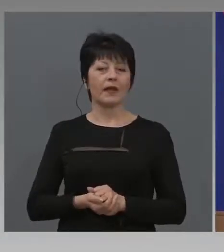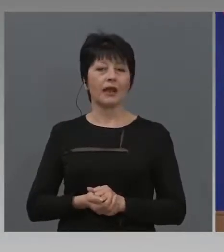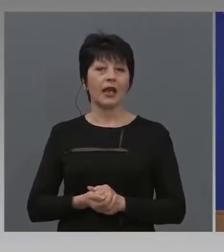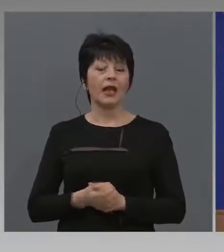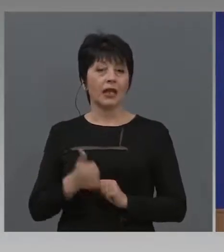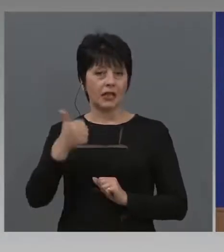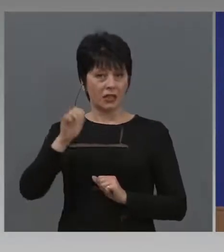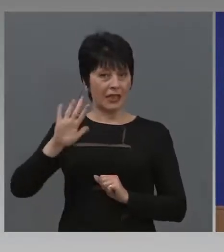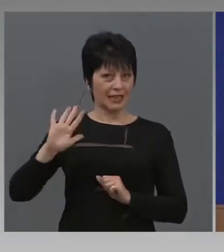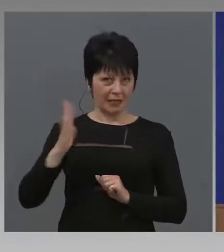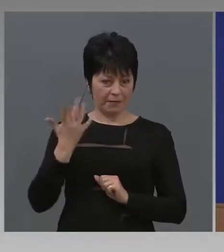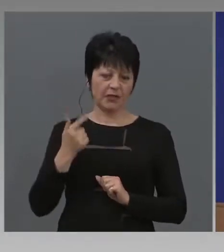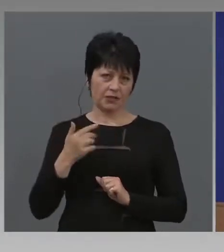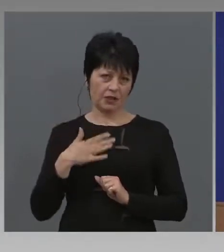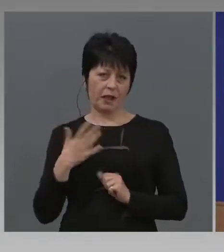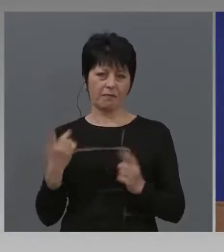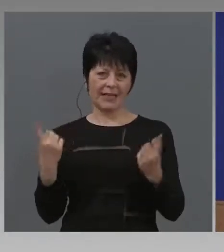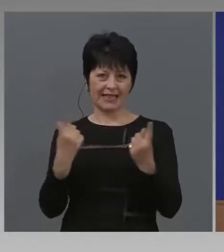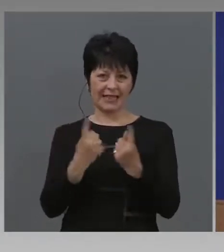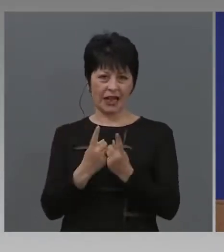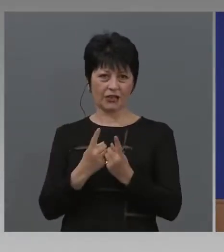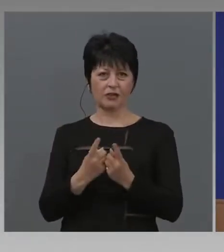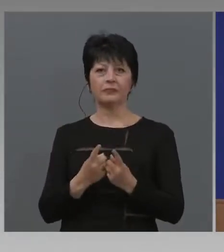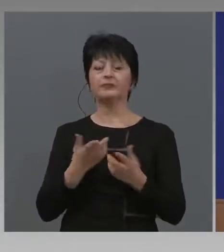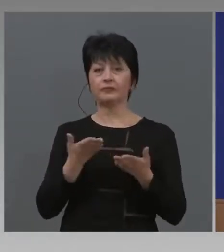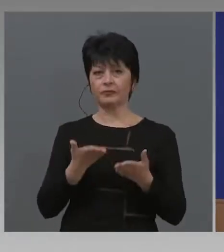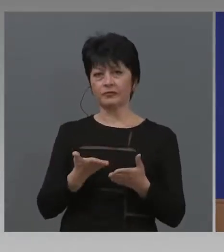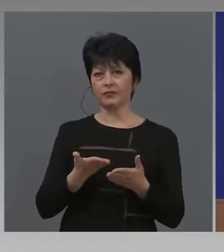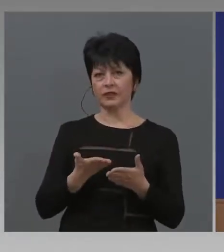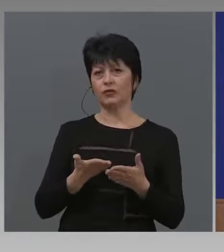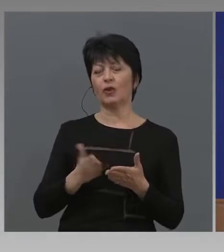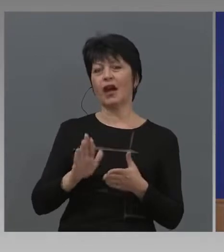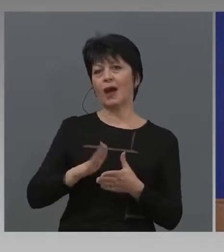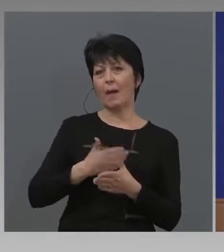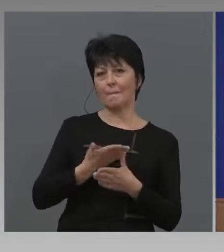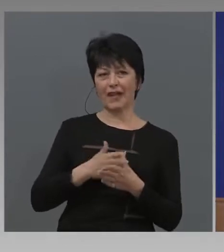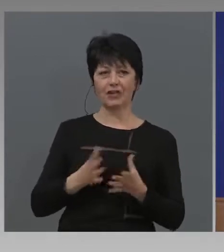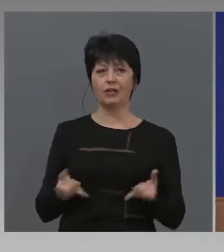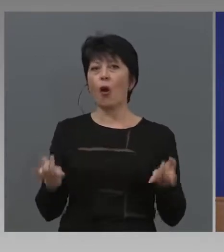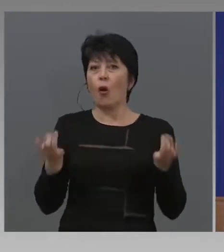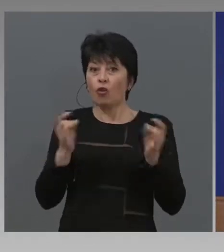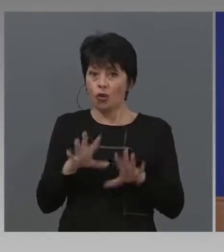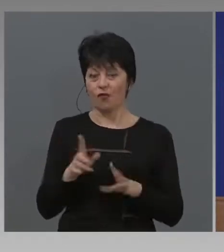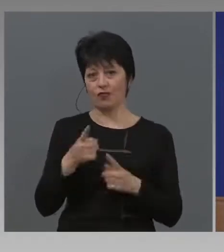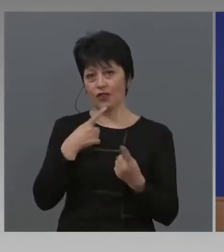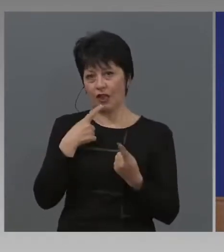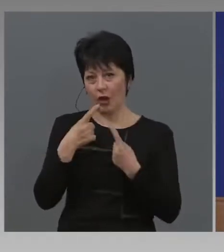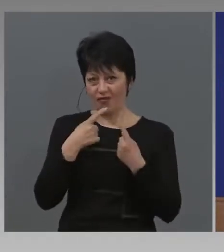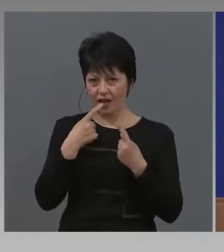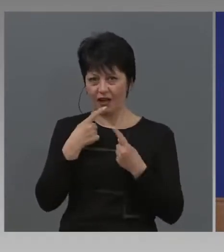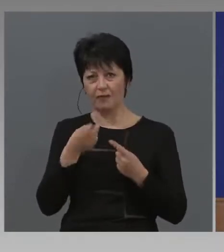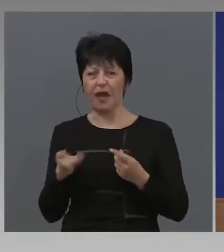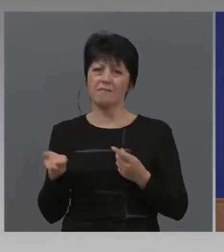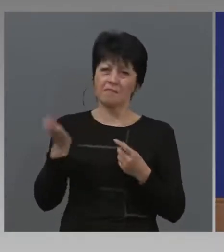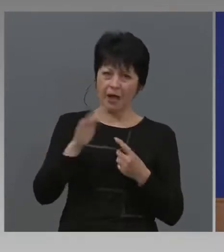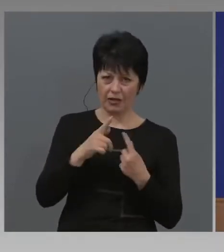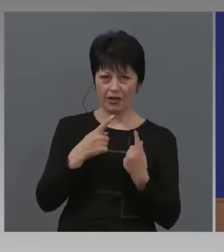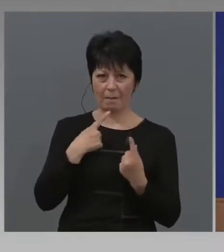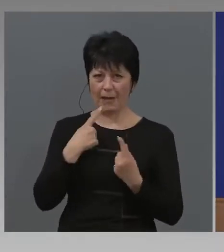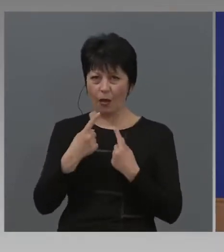6 мая ще бъде тази среща. И тогава между отново ще говорим и ще предоговаряме